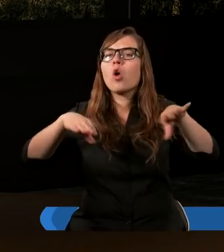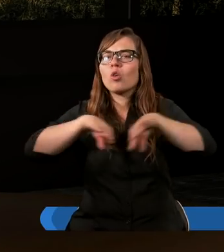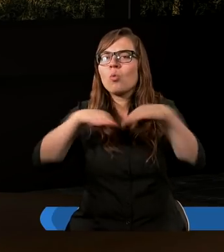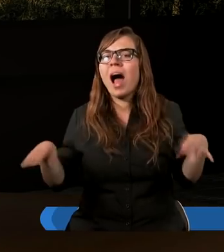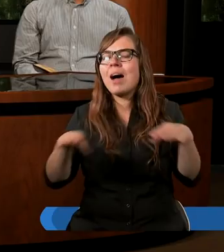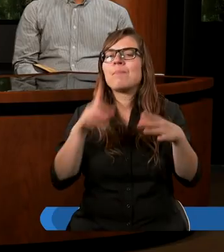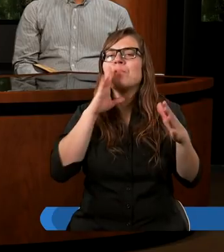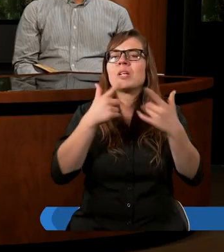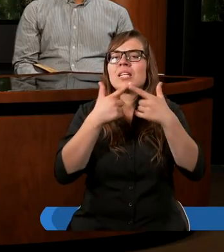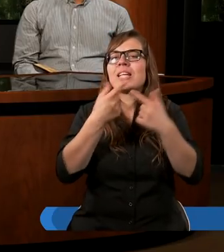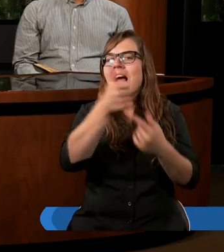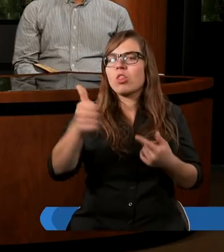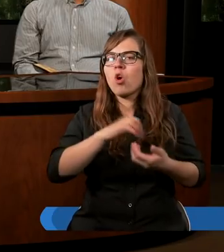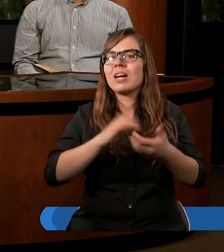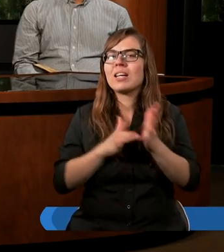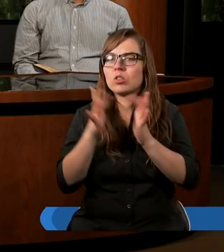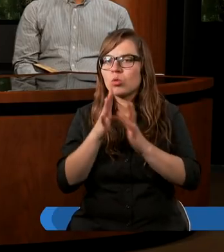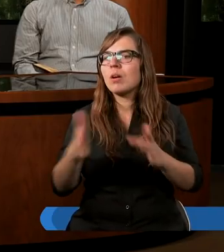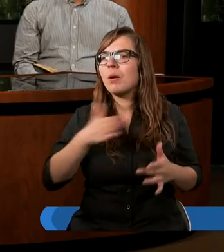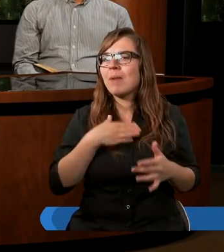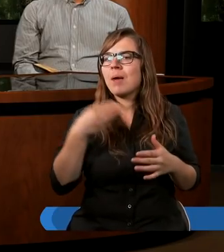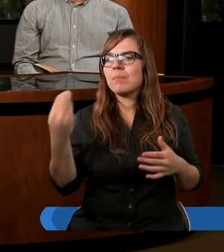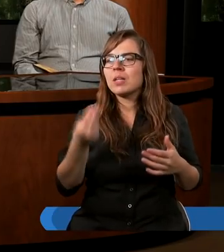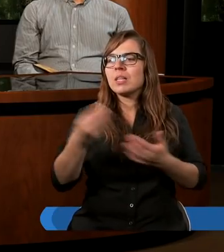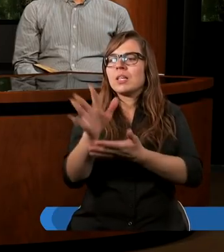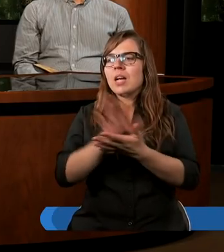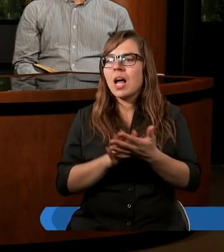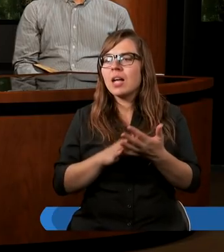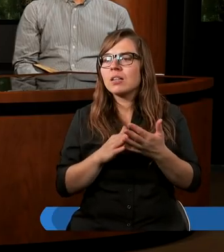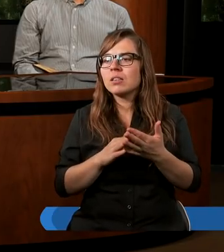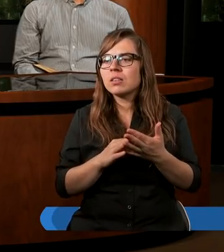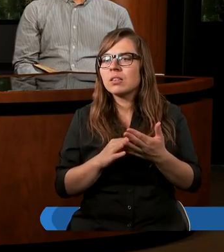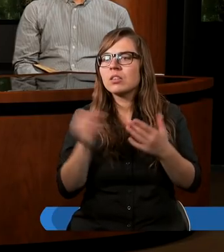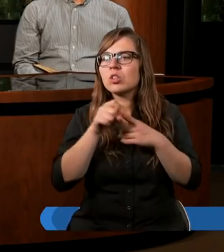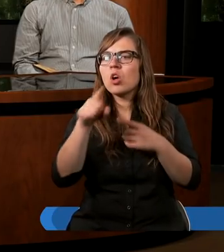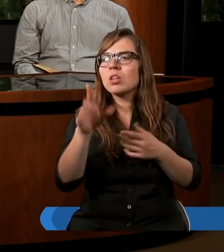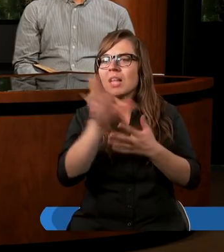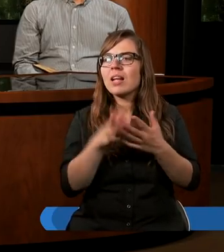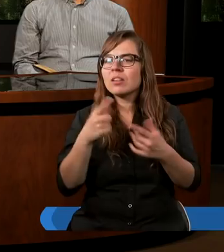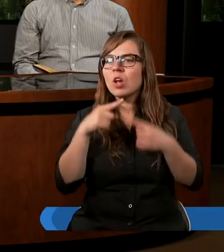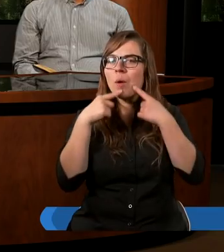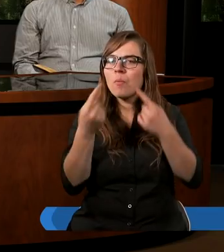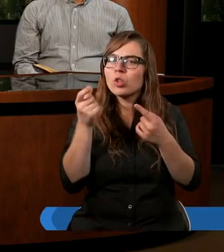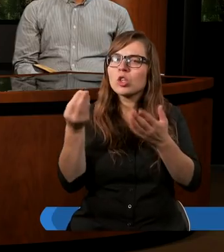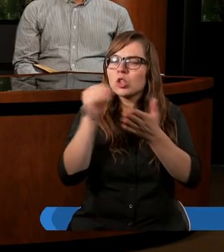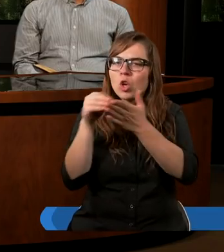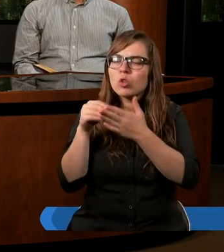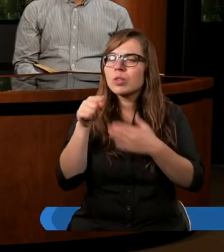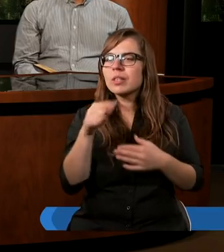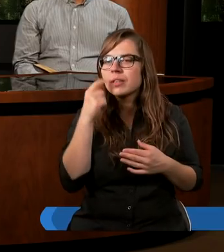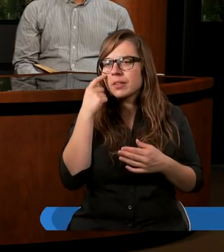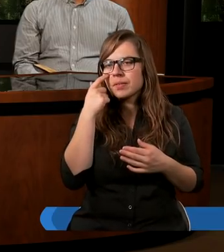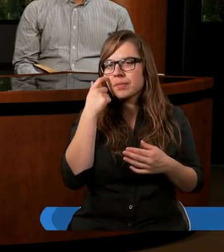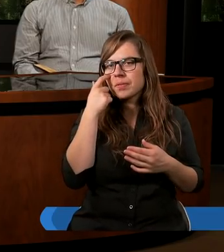Chrystusowej. Mamy jeszcze, jeszcze, tak, proszę Ryszko. mam jeszcze do tych wersetów troszeczkę takich myśli dorzucił.